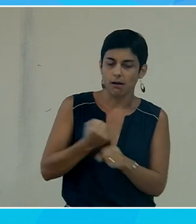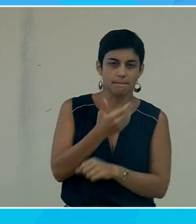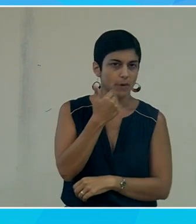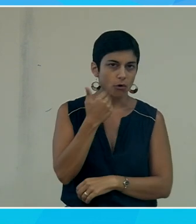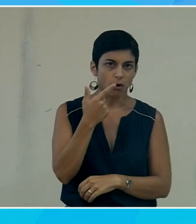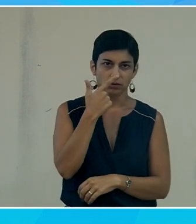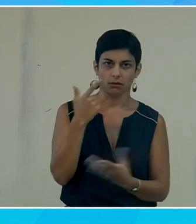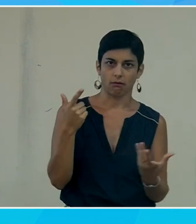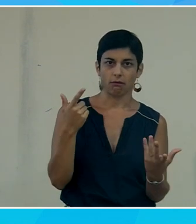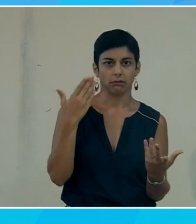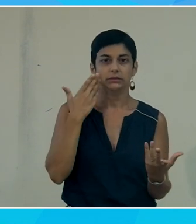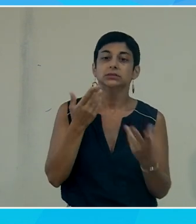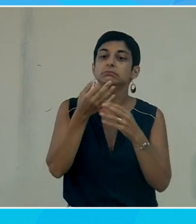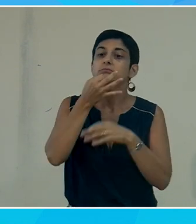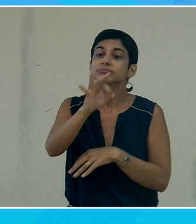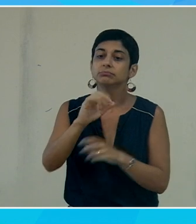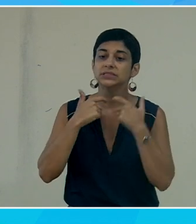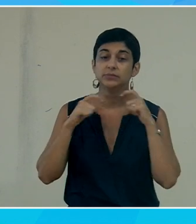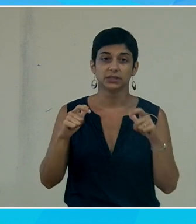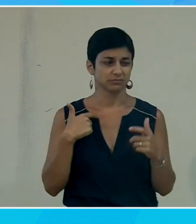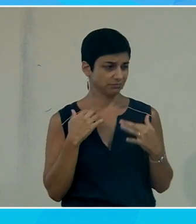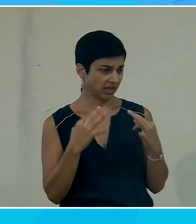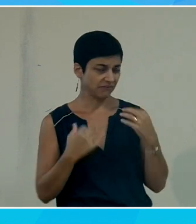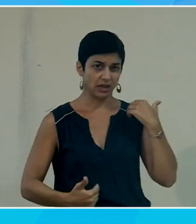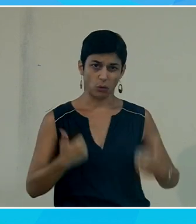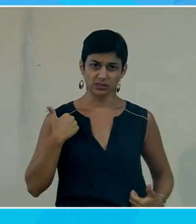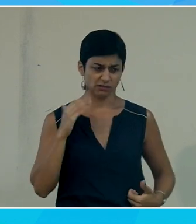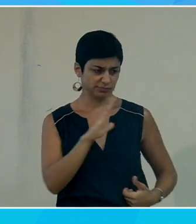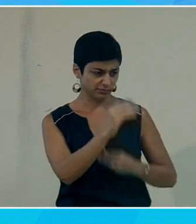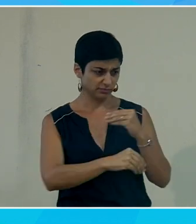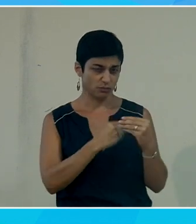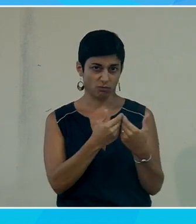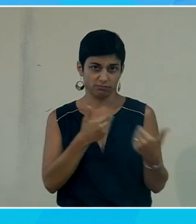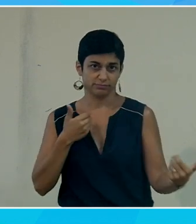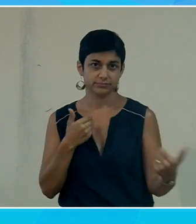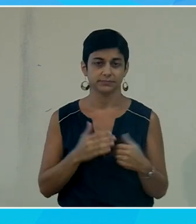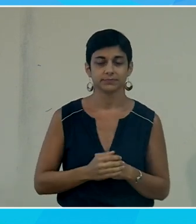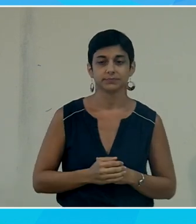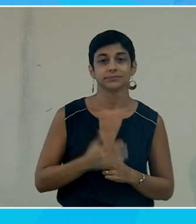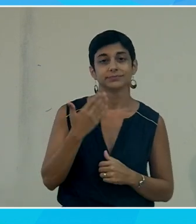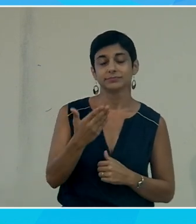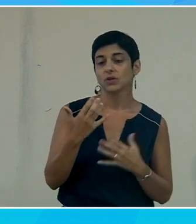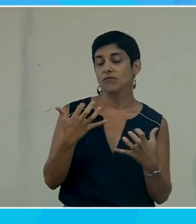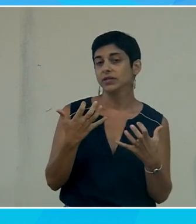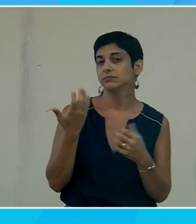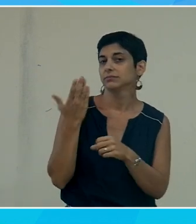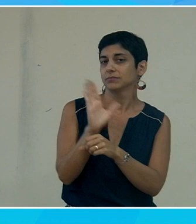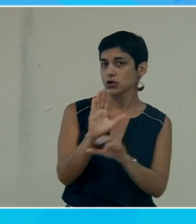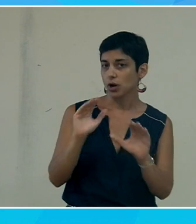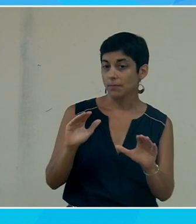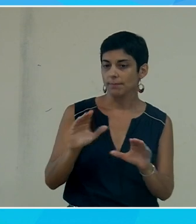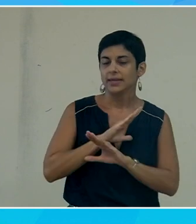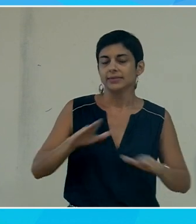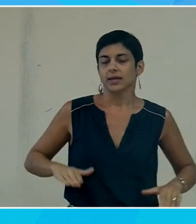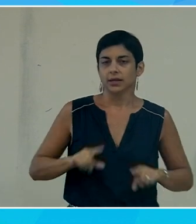regardé bizarrement mais de quoi vous nous parlez les handicapés qui restent dans leur monde voilà donc c'est ça aussi que je voulais souligner dernière chose très